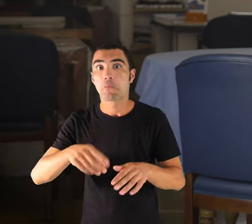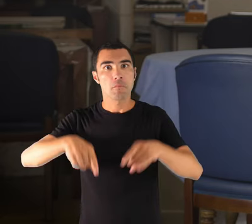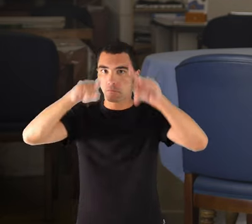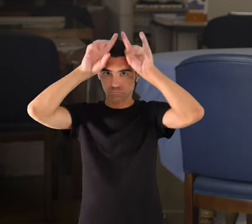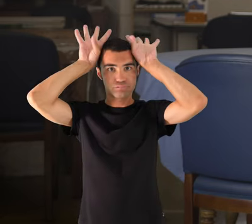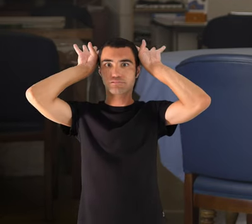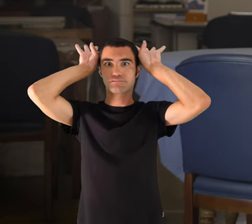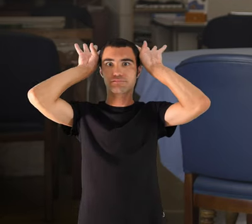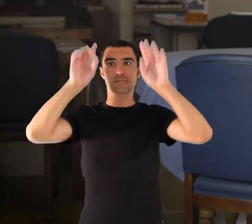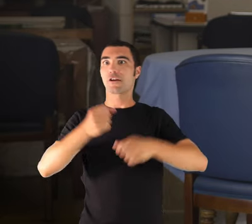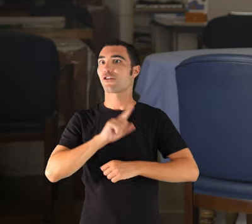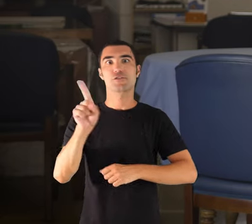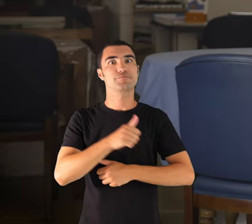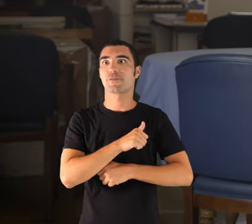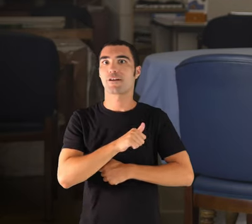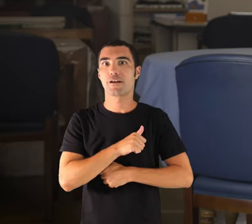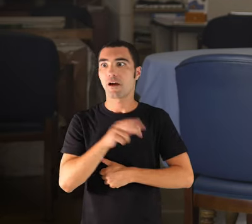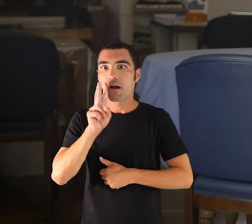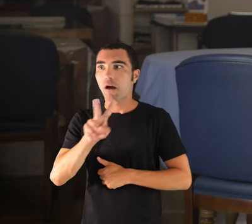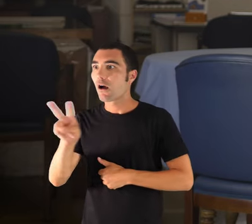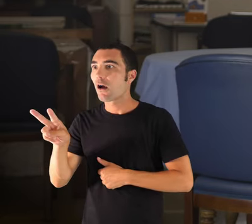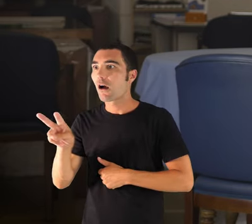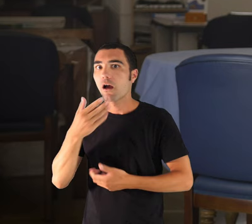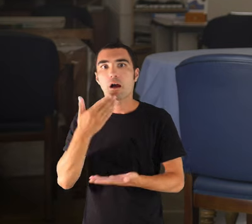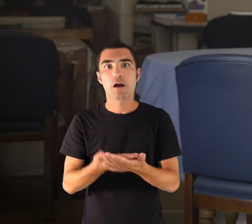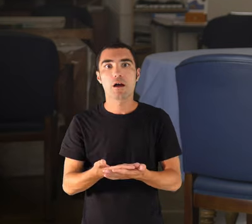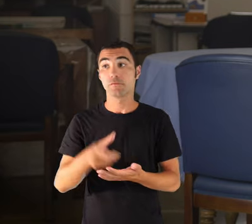Al·lucinàvem, al·lucinàvem, de bones aquestes coses. I després, això,